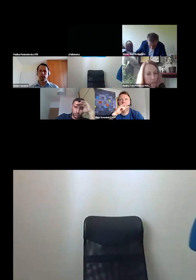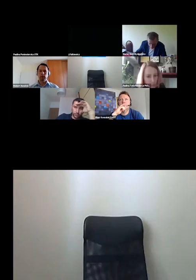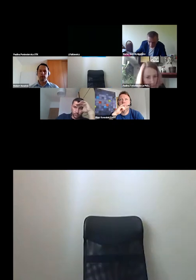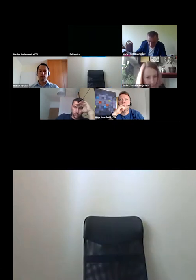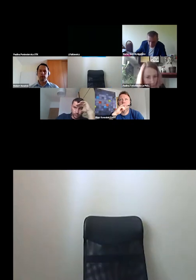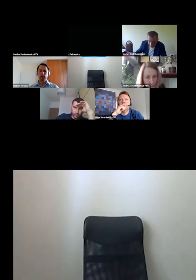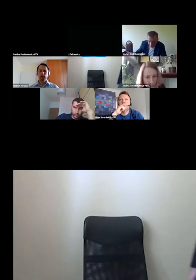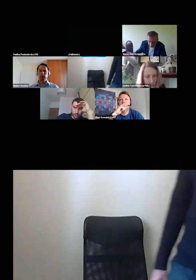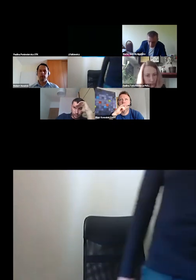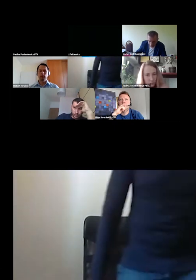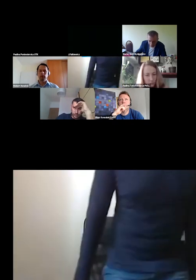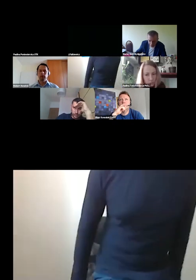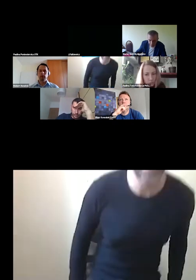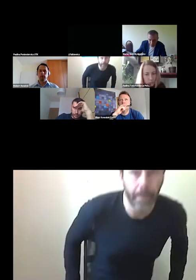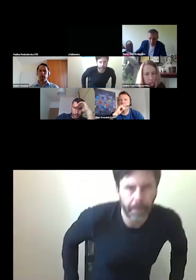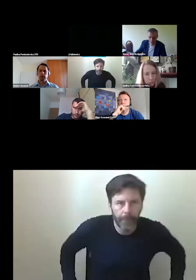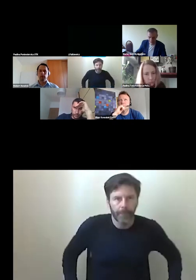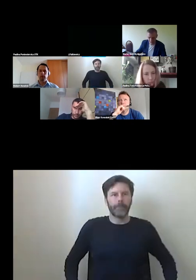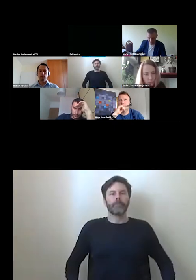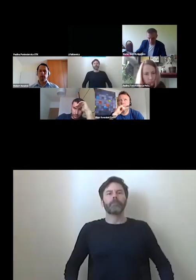Dobra, jak to było tutaj?